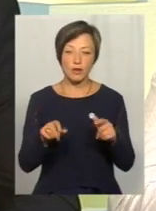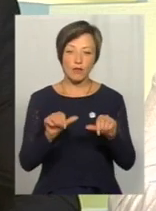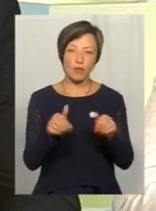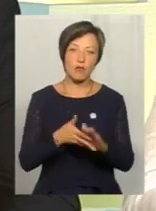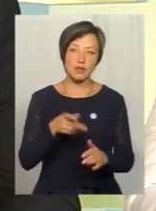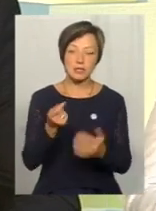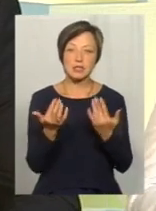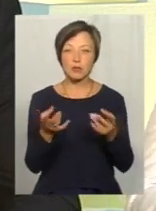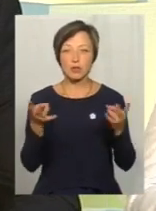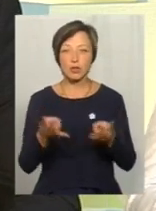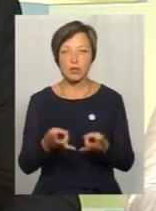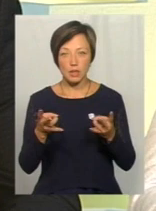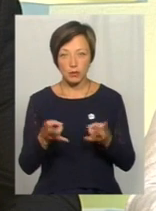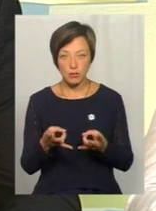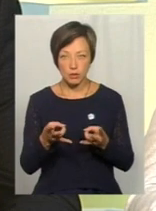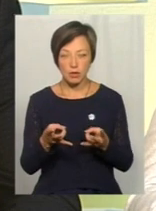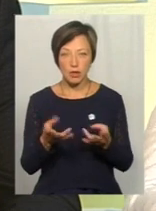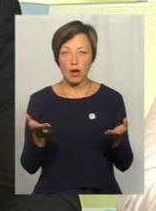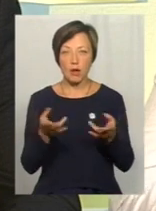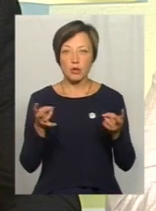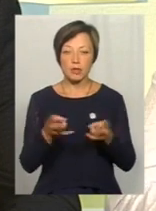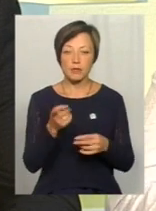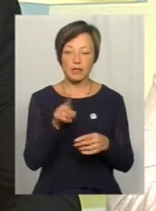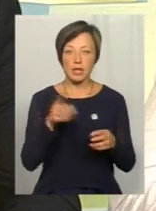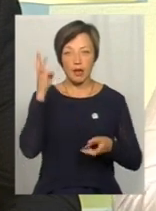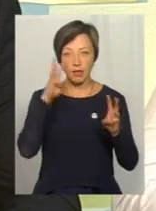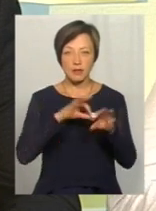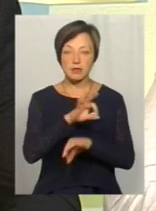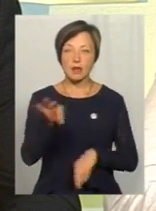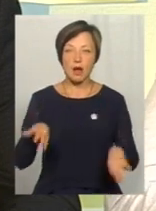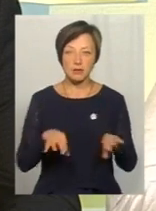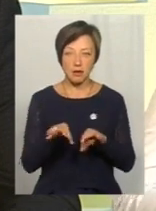заявки, яка потреба є в тих дизайнерах.